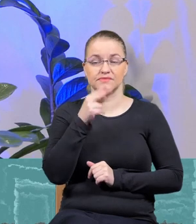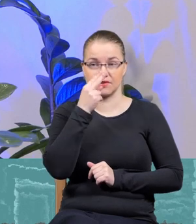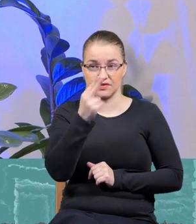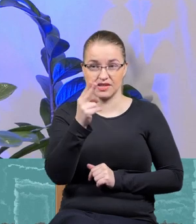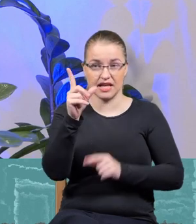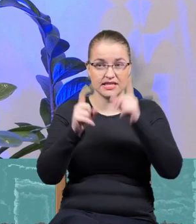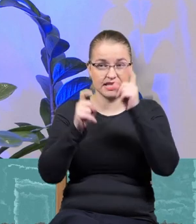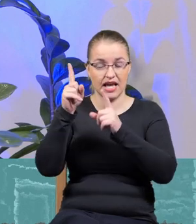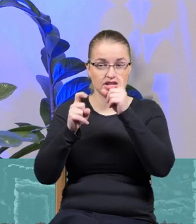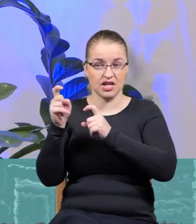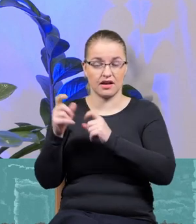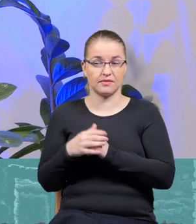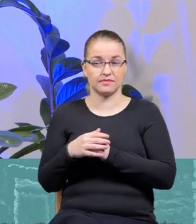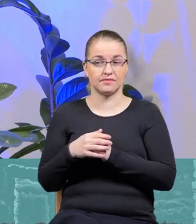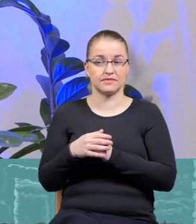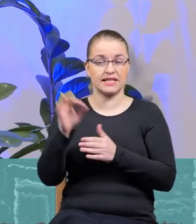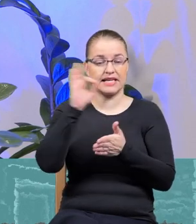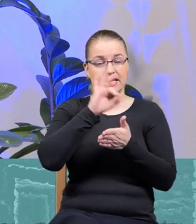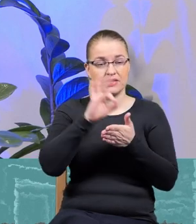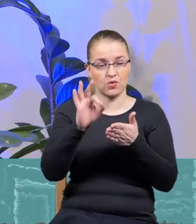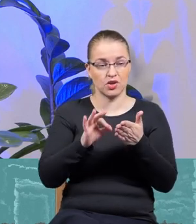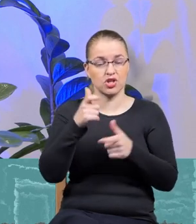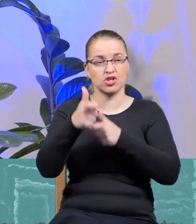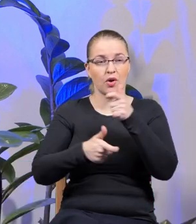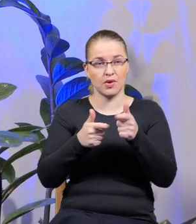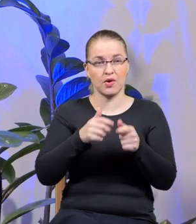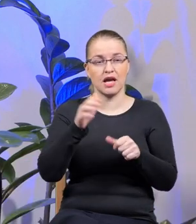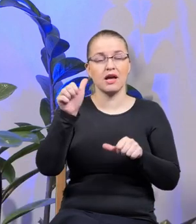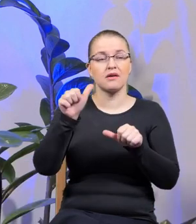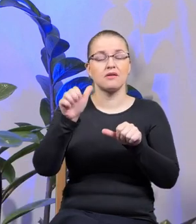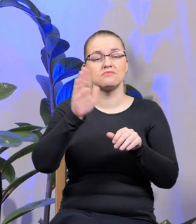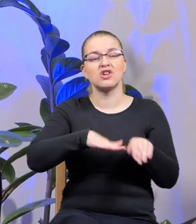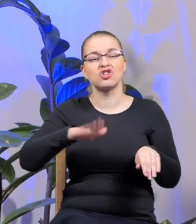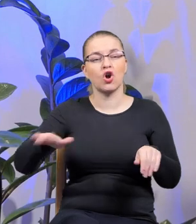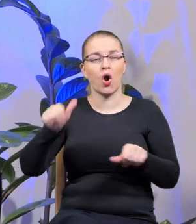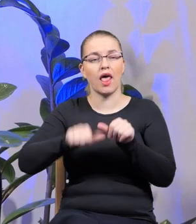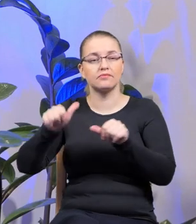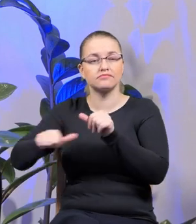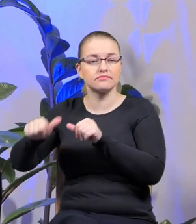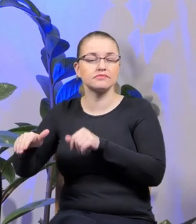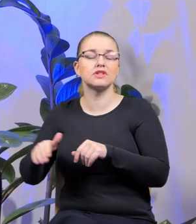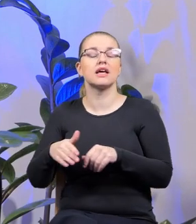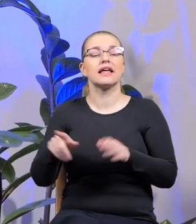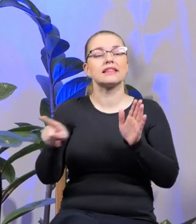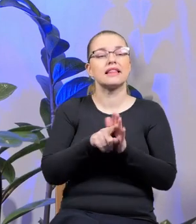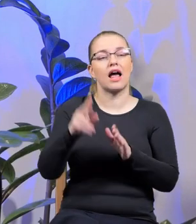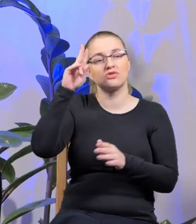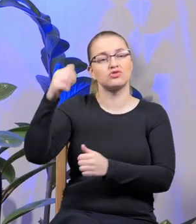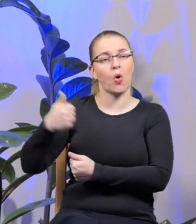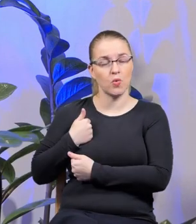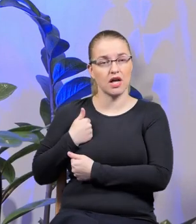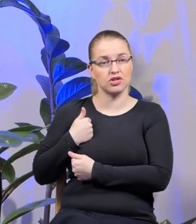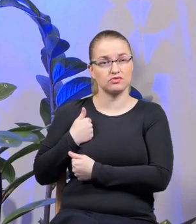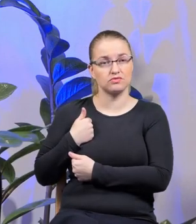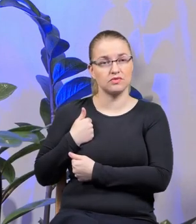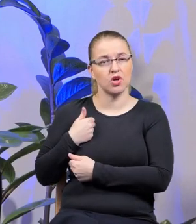widzę zdjęcia, rysunków, które zrobiły przedszkolaki w hołdzie żołnierzom i w ogóle różnym